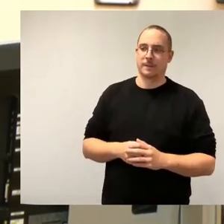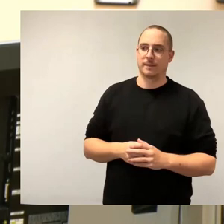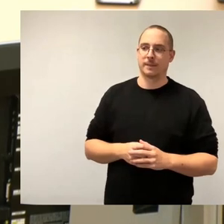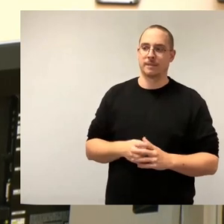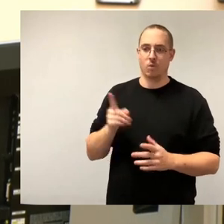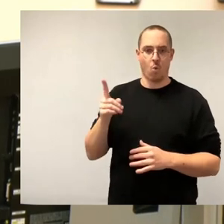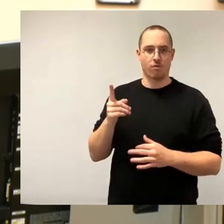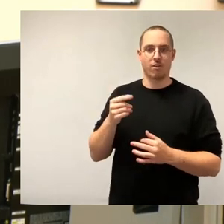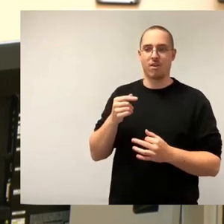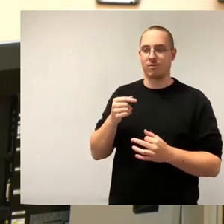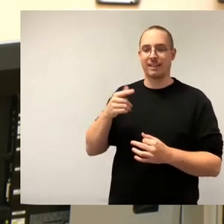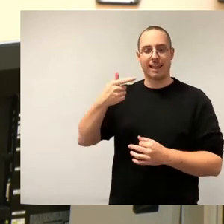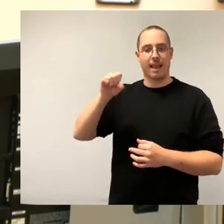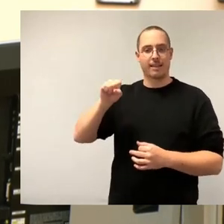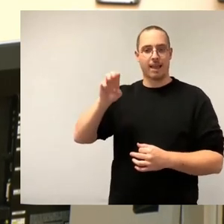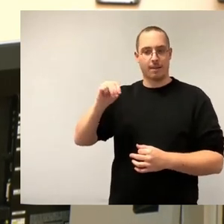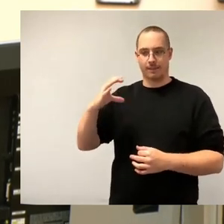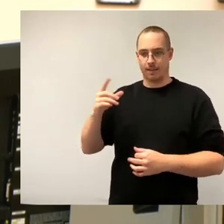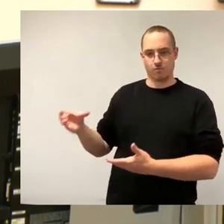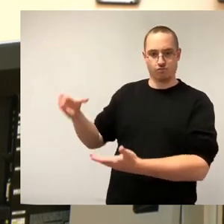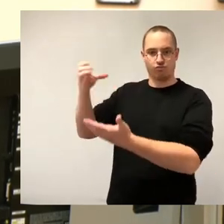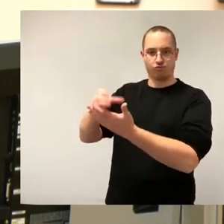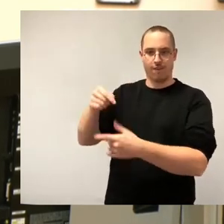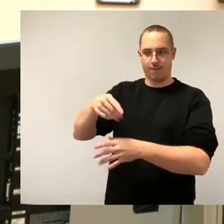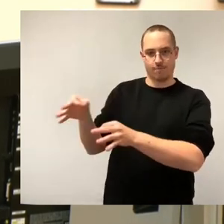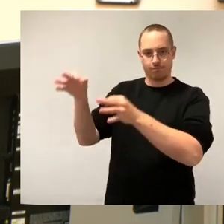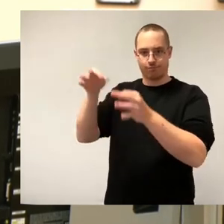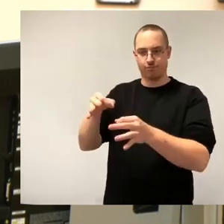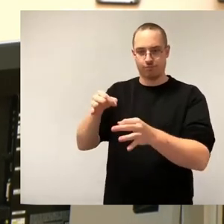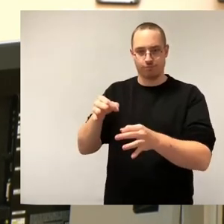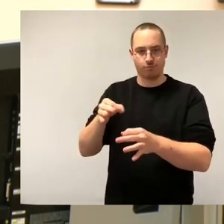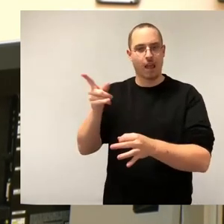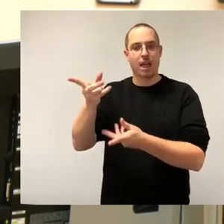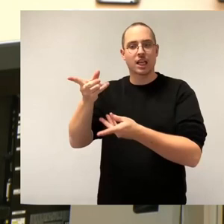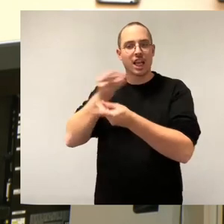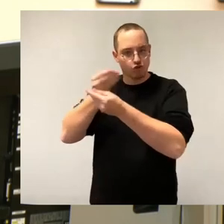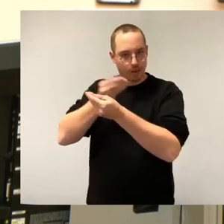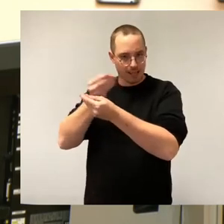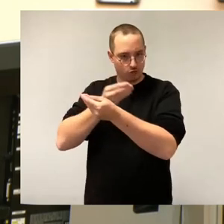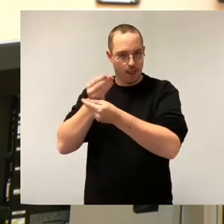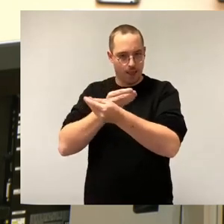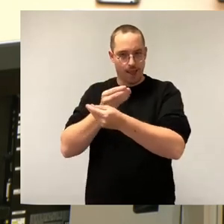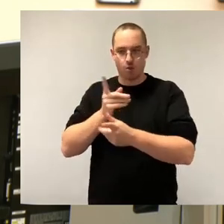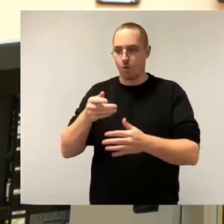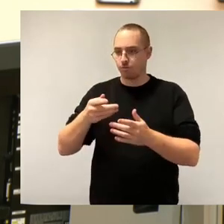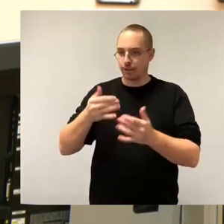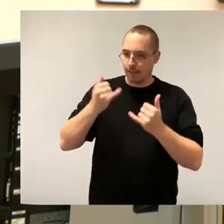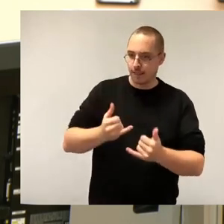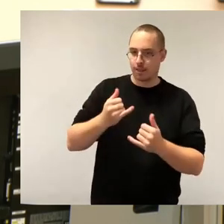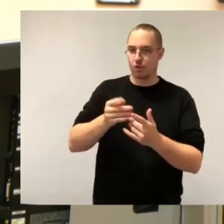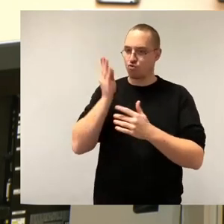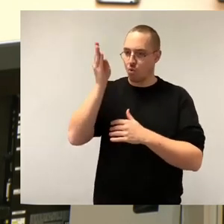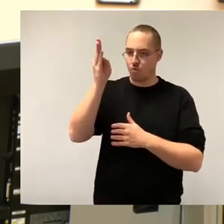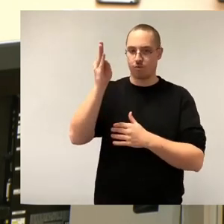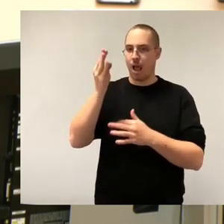von TSMC und auch weiteren künftigen Ansiedlungen von Großunternehmen aktiv